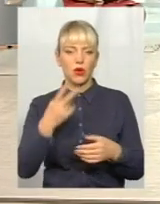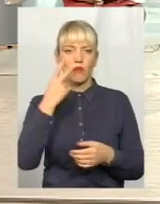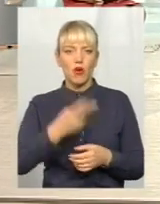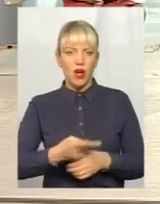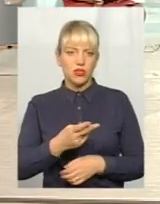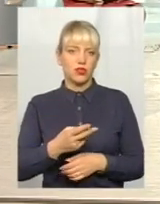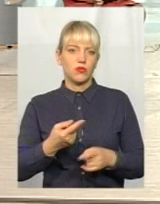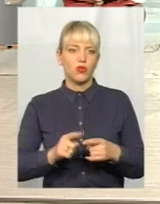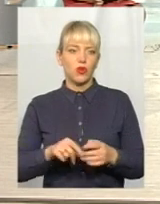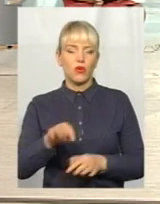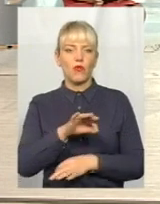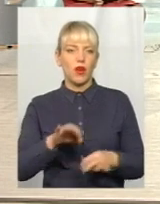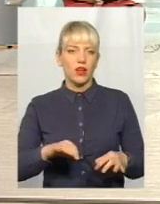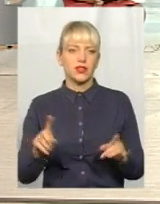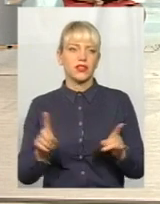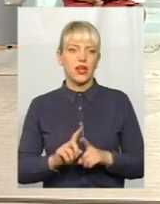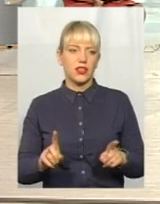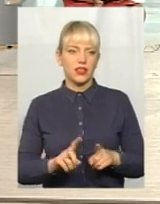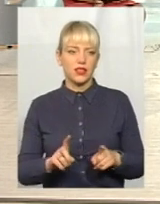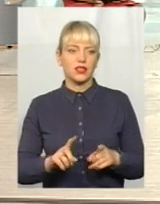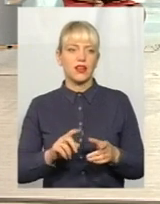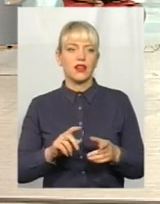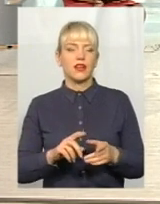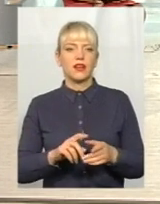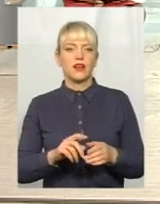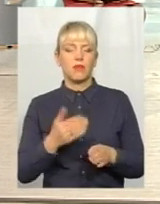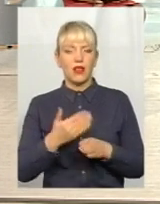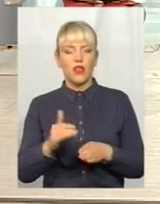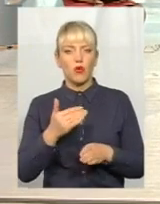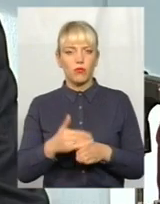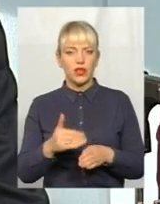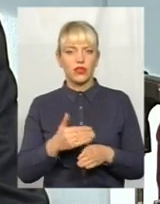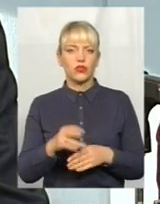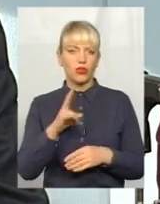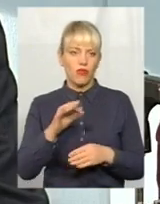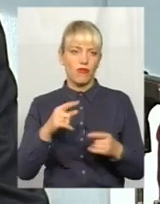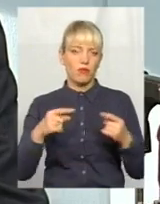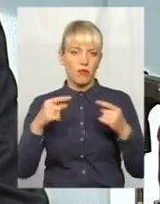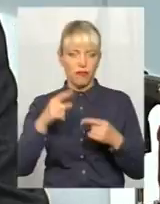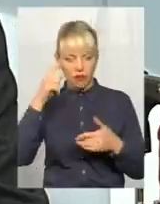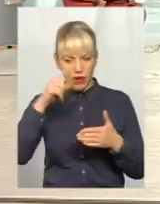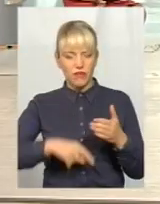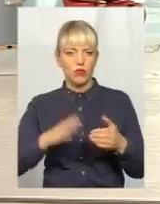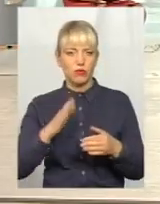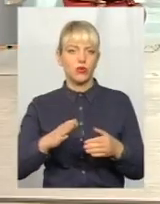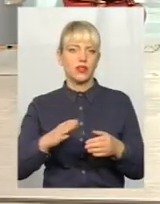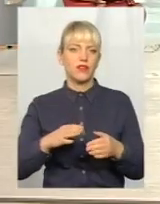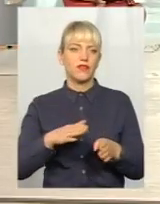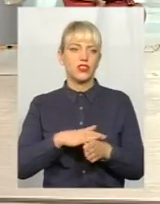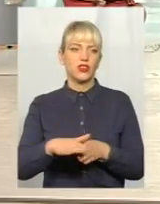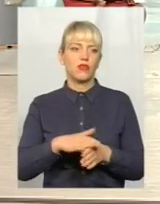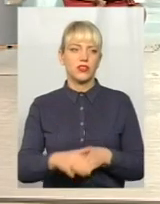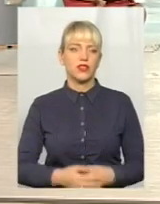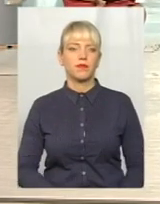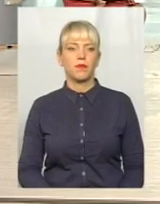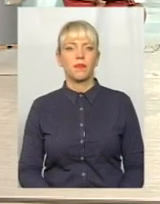той проєкт, який планомірно, але впевнено буде втілюватись. Пане Леонід, вам слово.